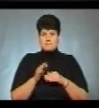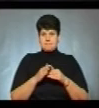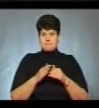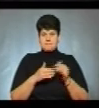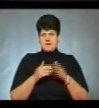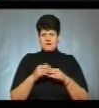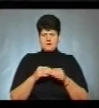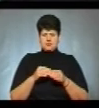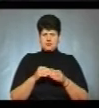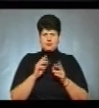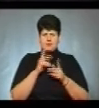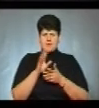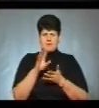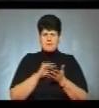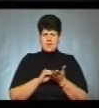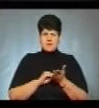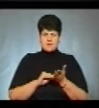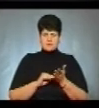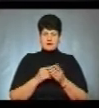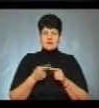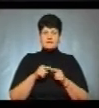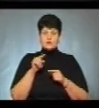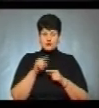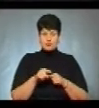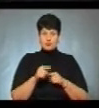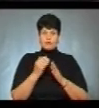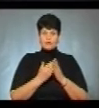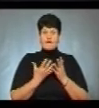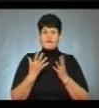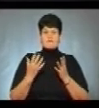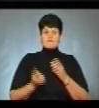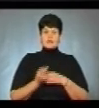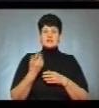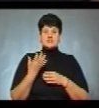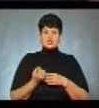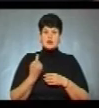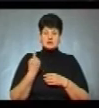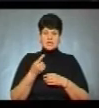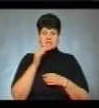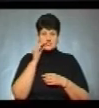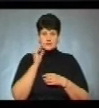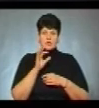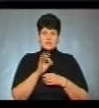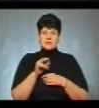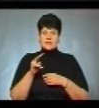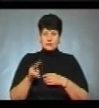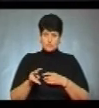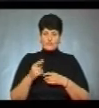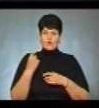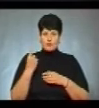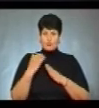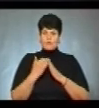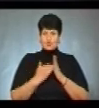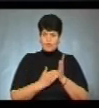людина, яка переписувала. Але в цьому ж протоколі виникла ще одна ситуація. За Шевченка Олександра Леонідовича в одному